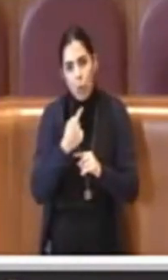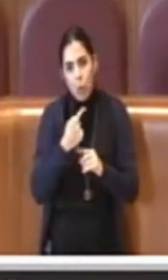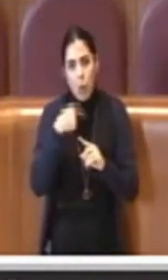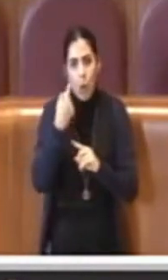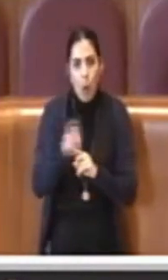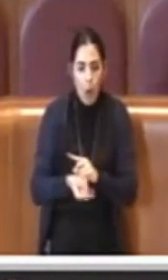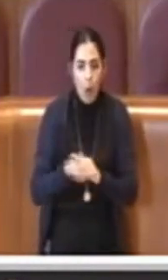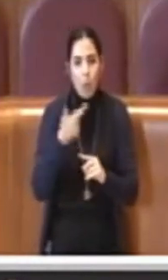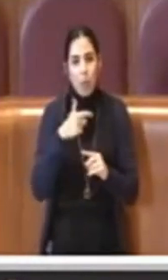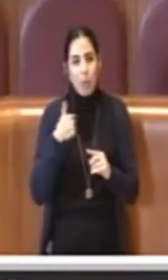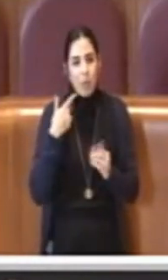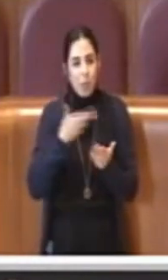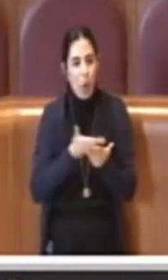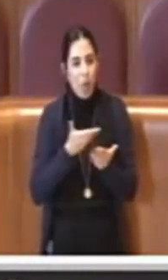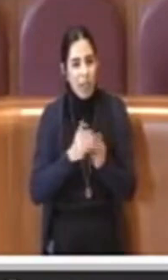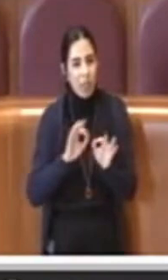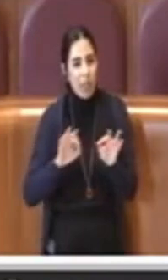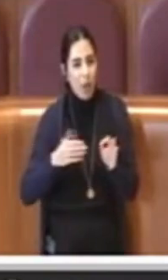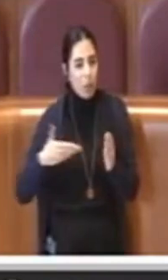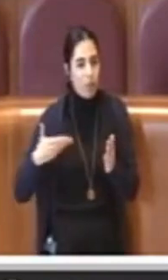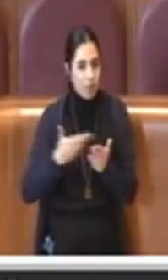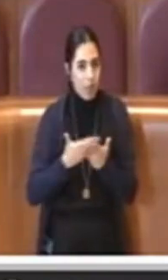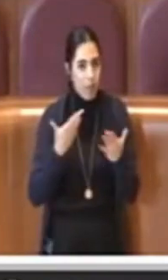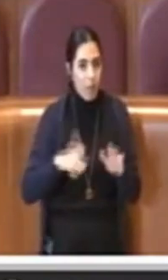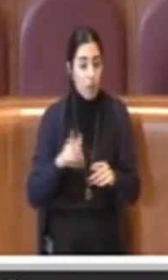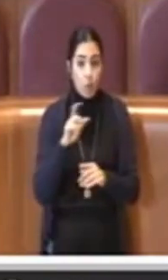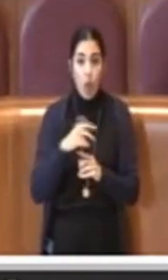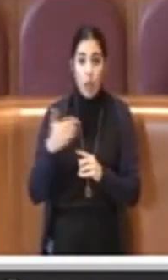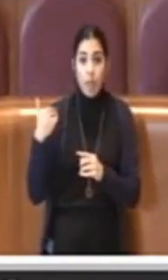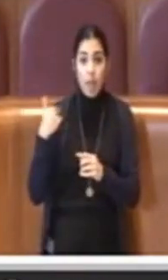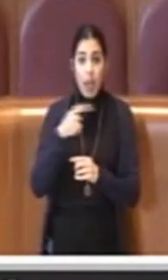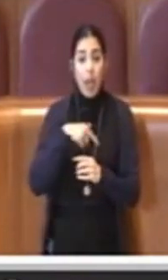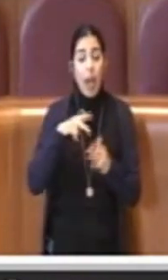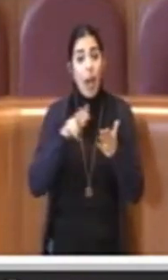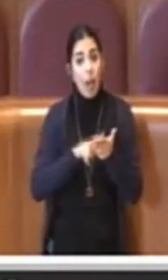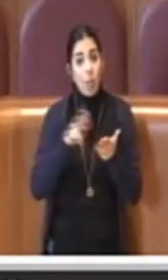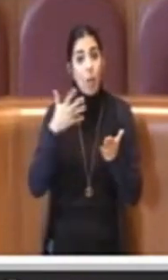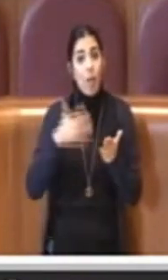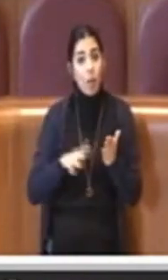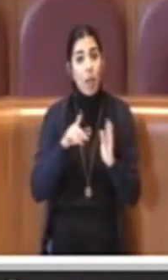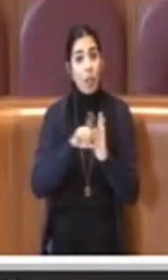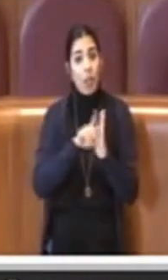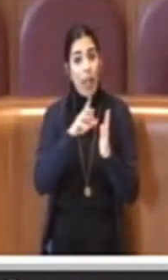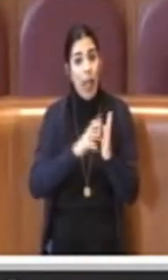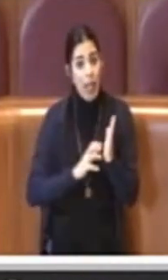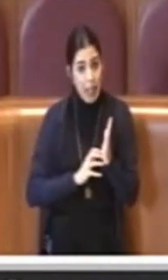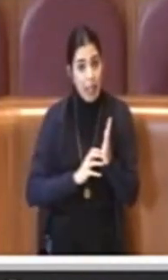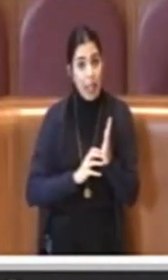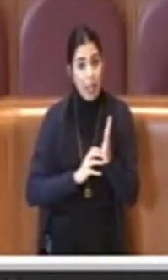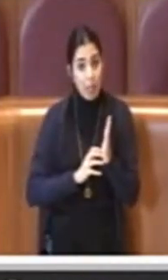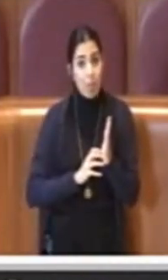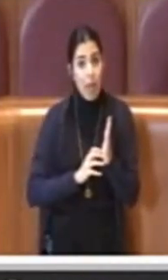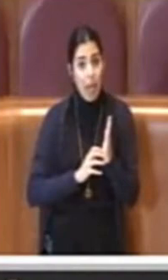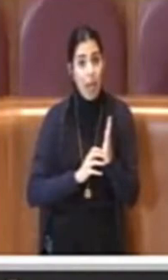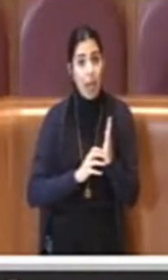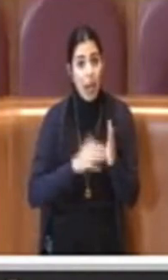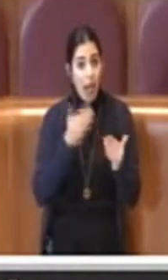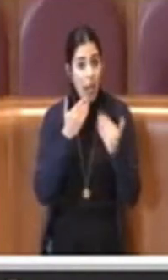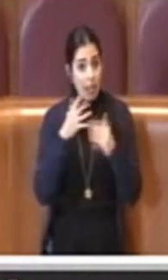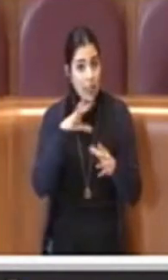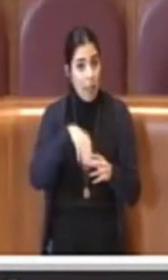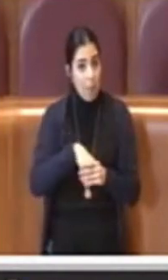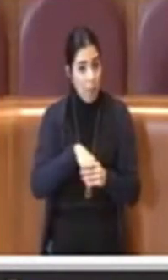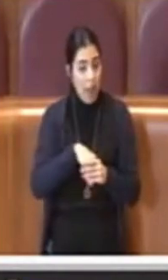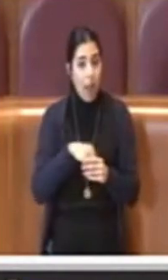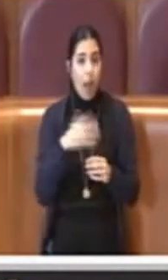qualche provvedimento, qualche giorno fa abbiamo approvato anche una delibera in assemblea che riguardava la modificazione di un regolamento con gli